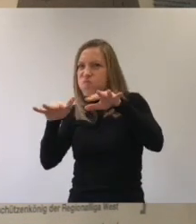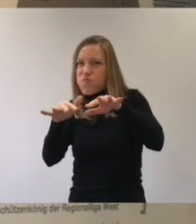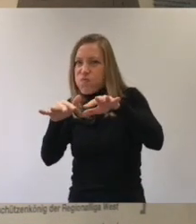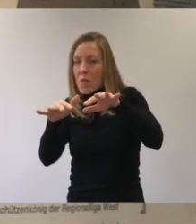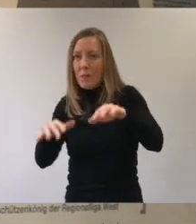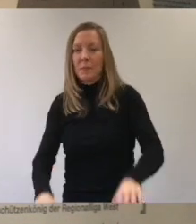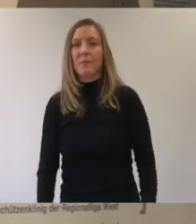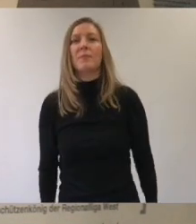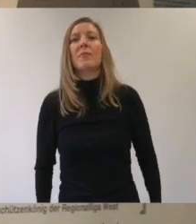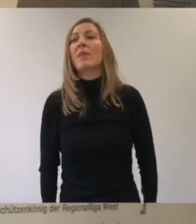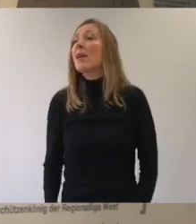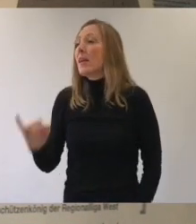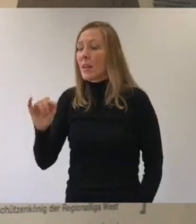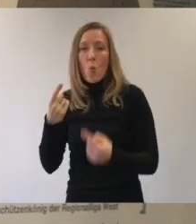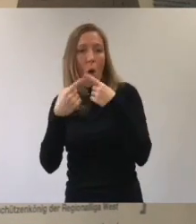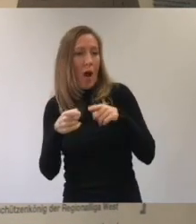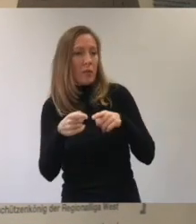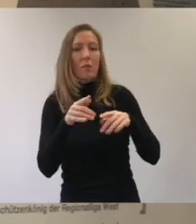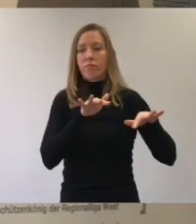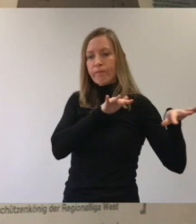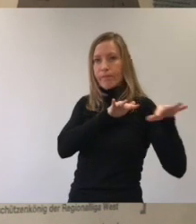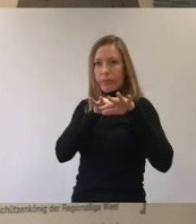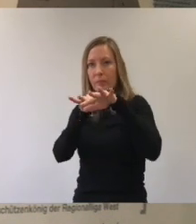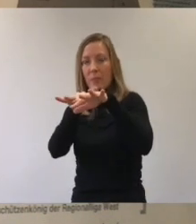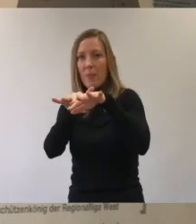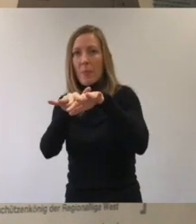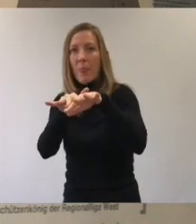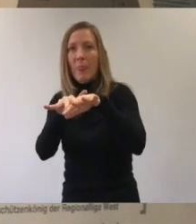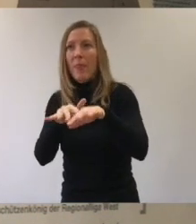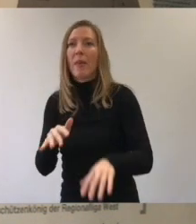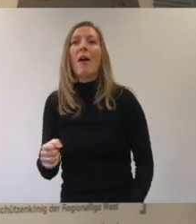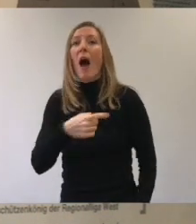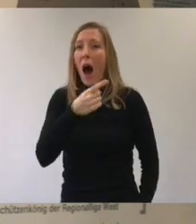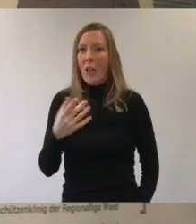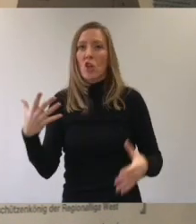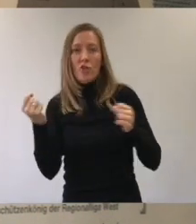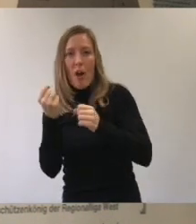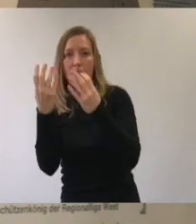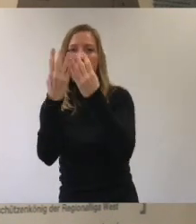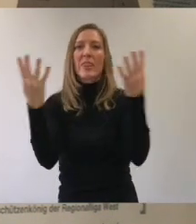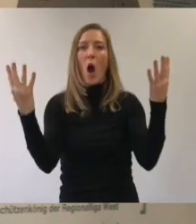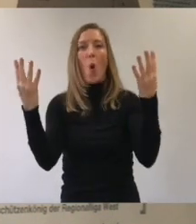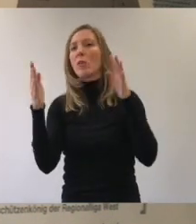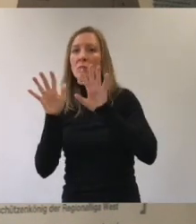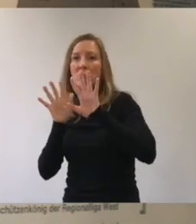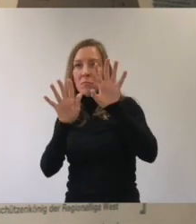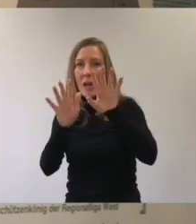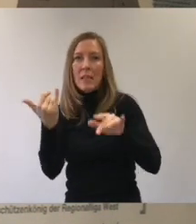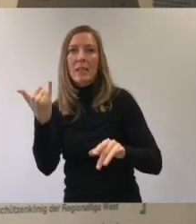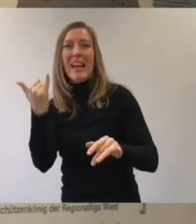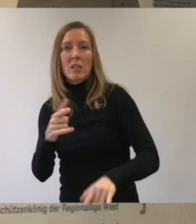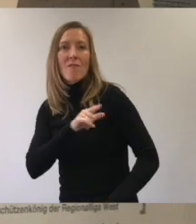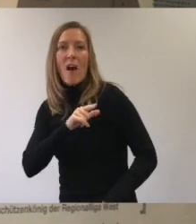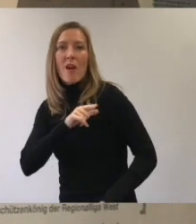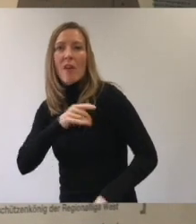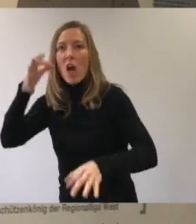gleich alles voll. Ingo und die anderen laufen Dirk hinterher. Alle finden einen Platz am Zaun. Jetzt warten sie auf